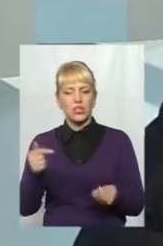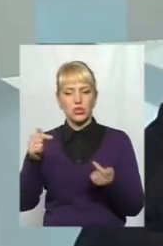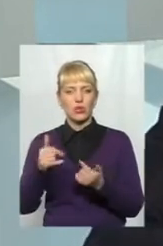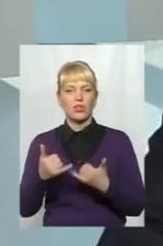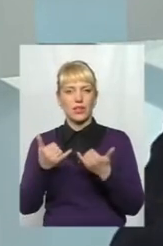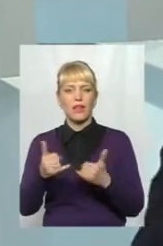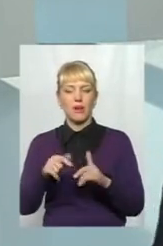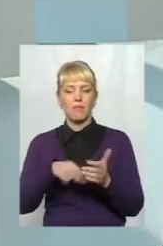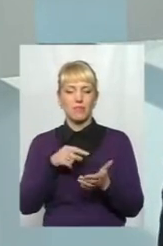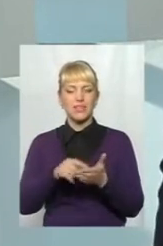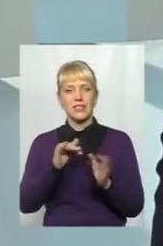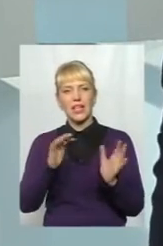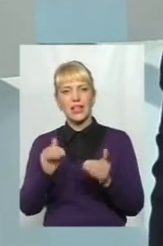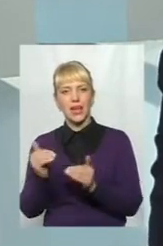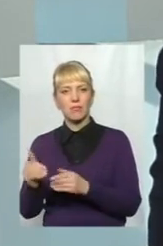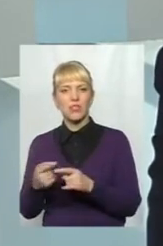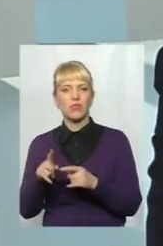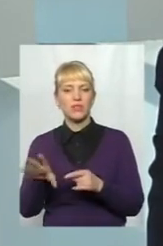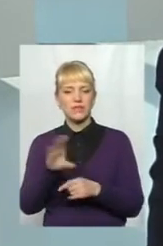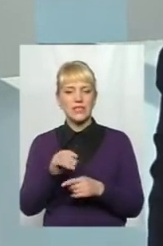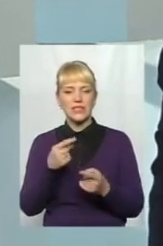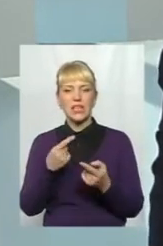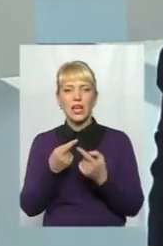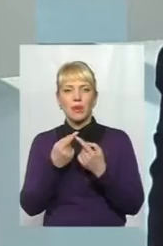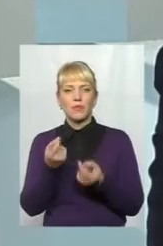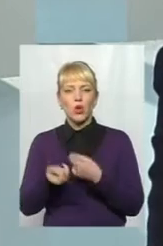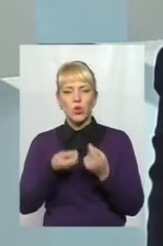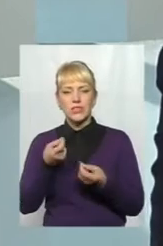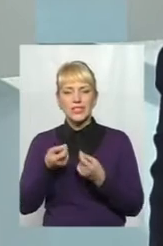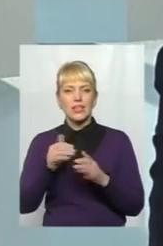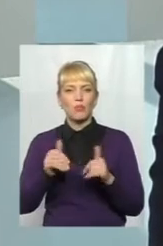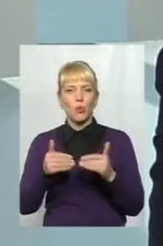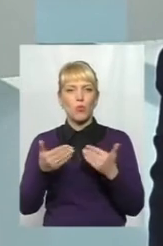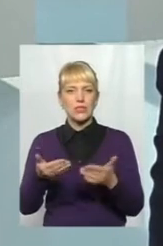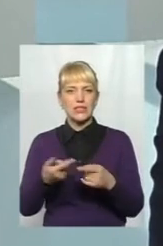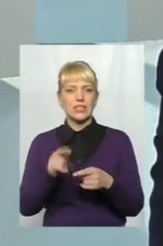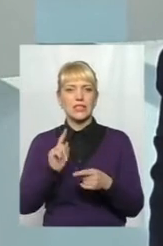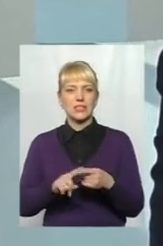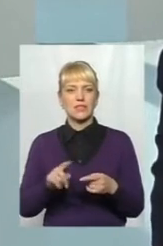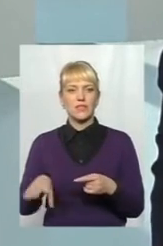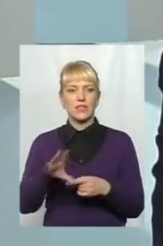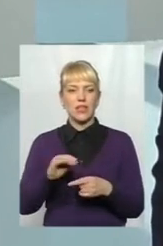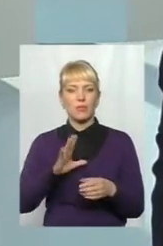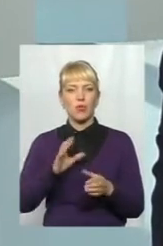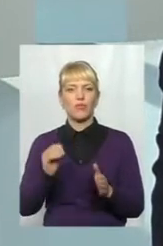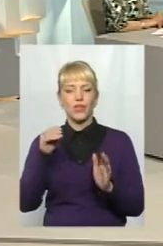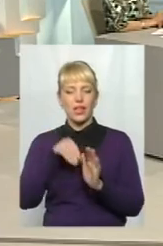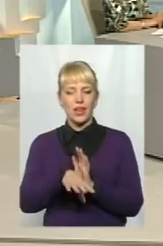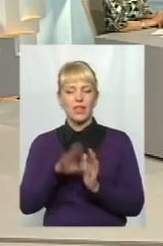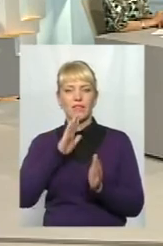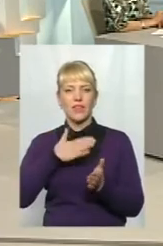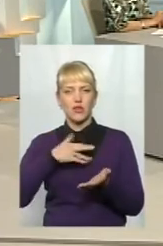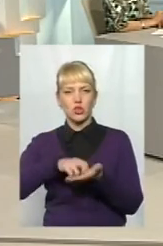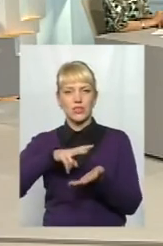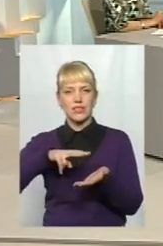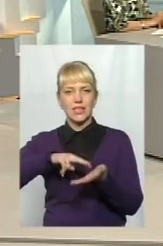найменш. І, тобто, всі оці основні родзинки і пропозиції людей ми, власне, вклали в нашу стратегію,